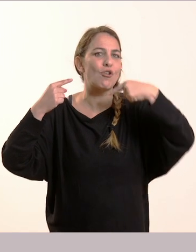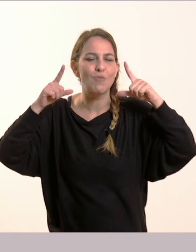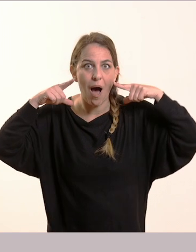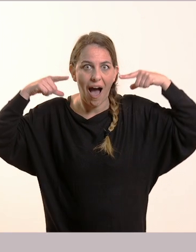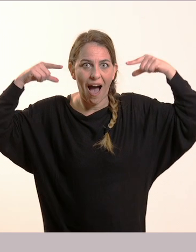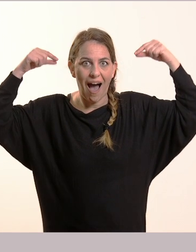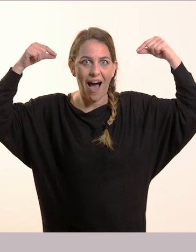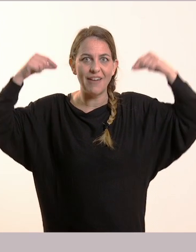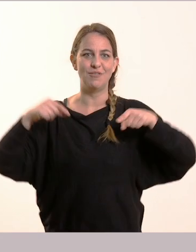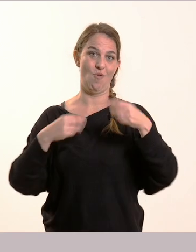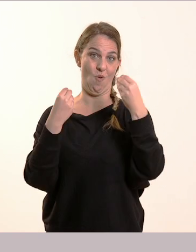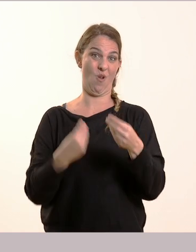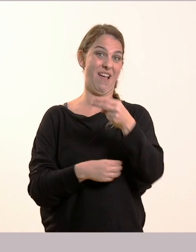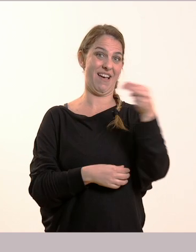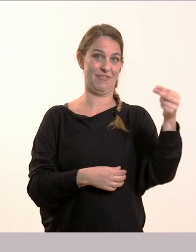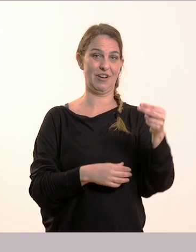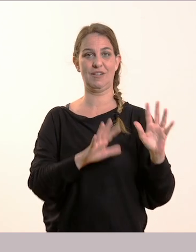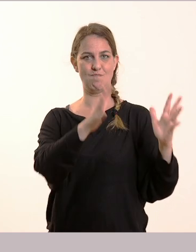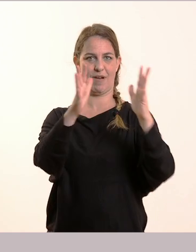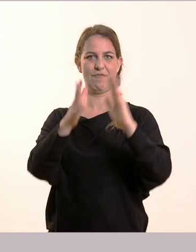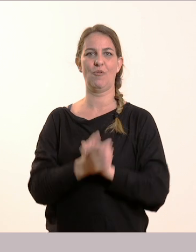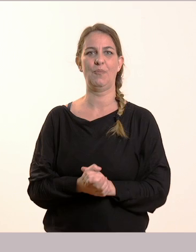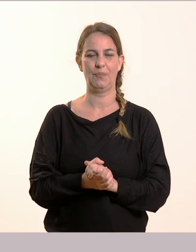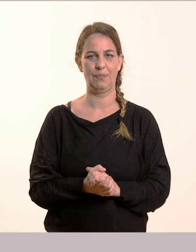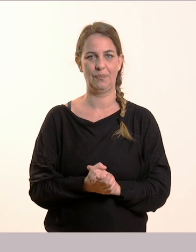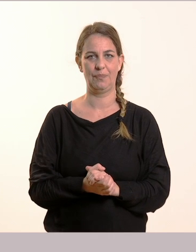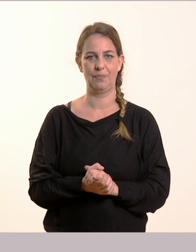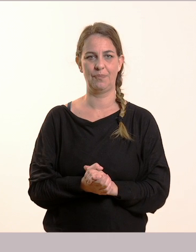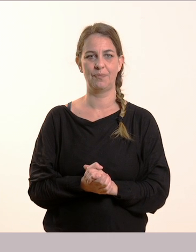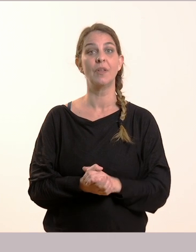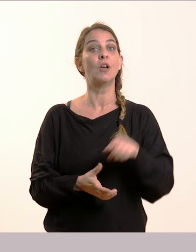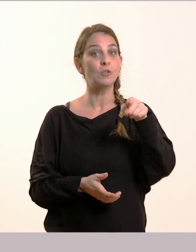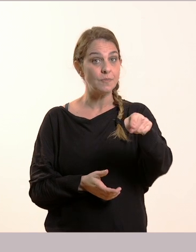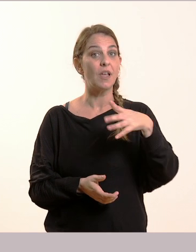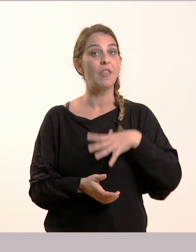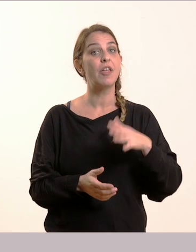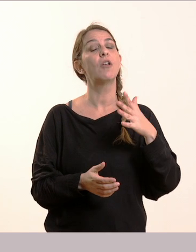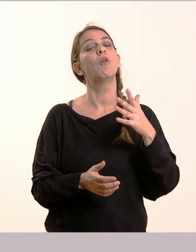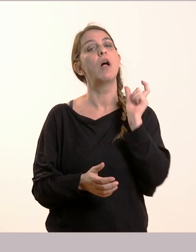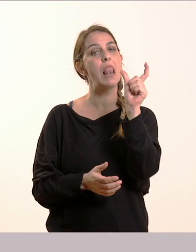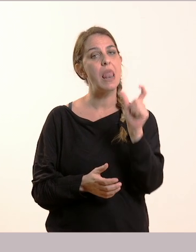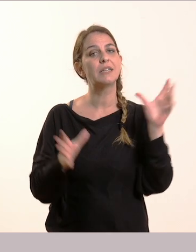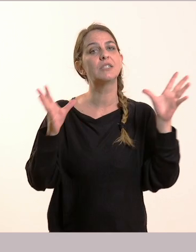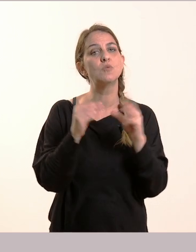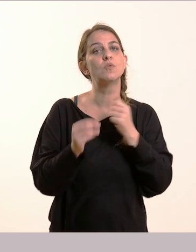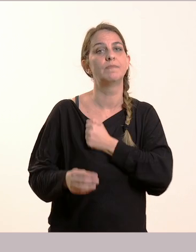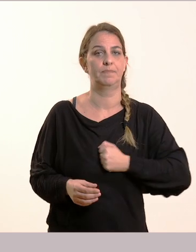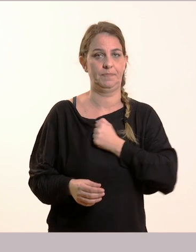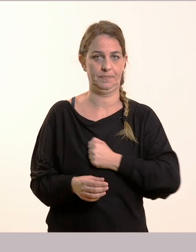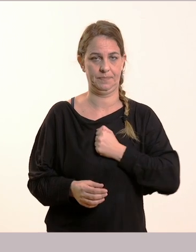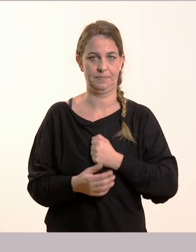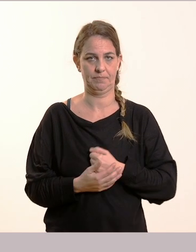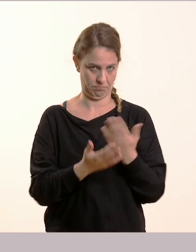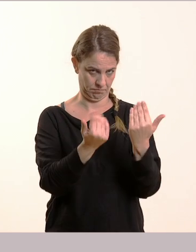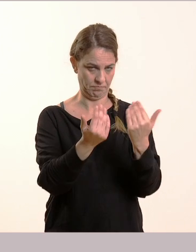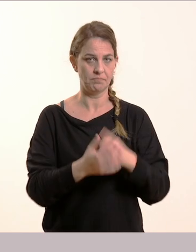έκφραση! Μπράβο! Πολύ ωραία σκέφτηκες! Θα μου πεις όμως και μερικές λεξούλες γιατί λείπει τώρα, γιατί μου πες μόνο ένα! Σε ακούω, Φράγκο, για